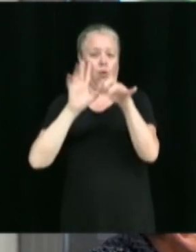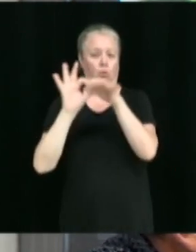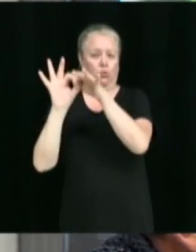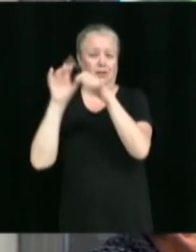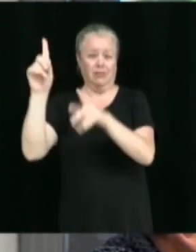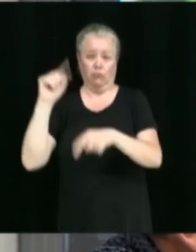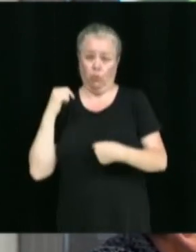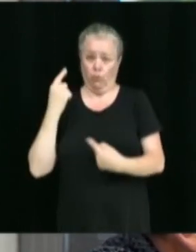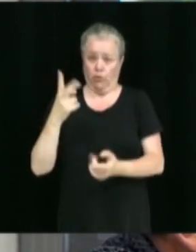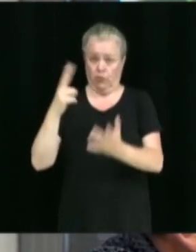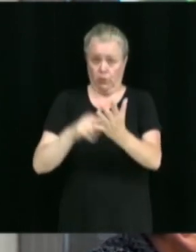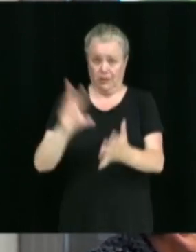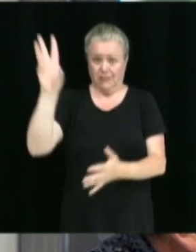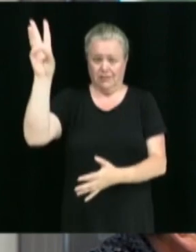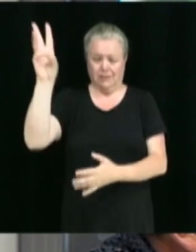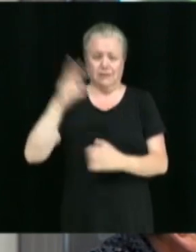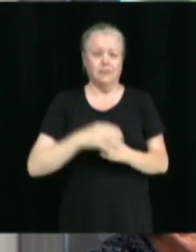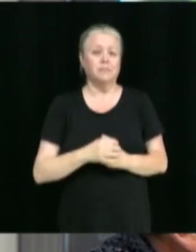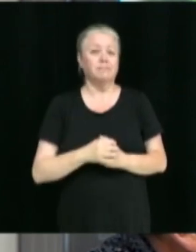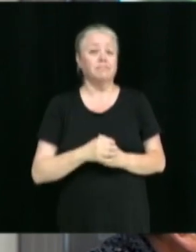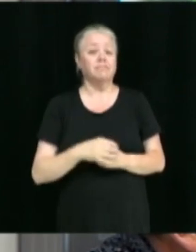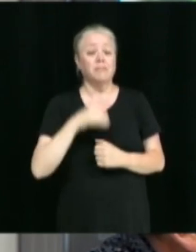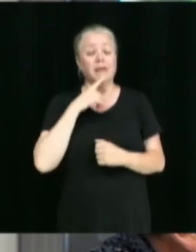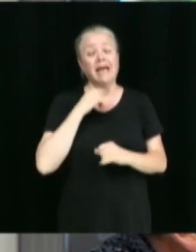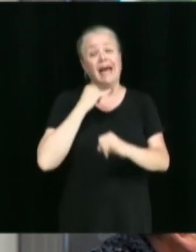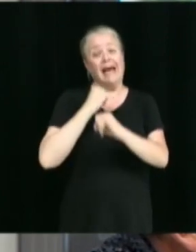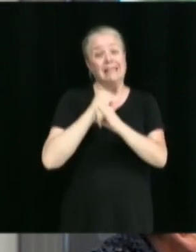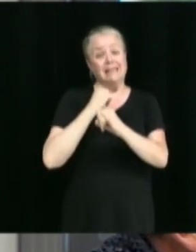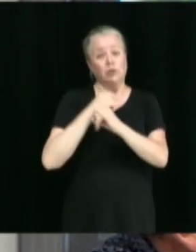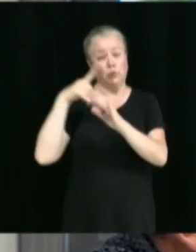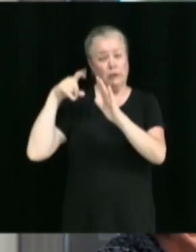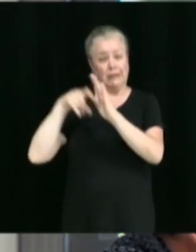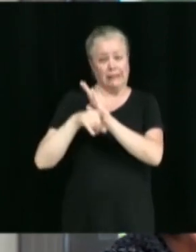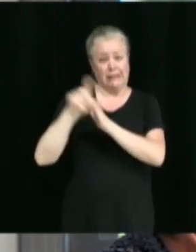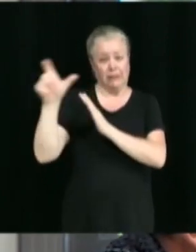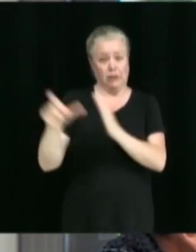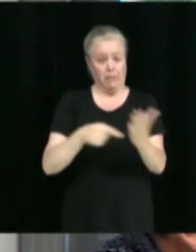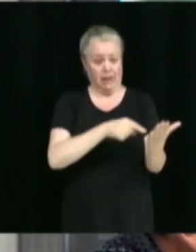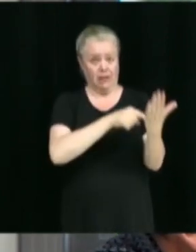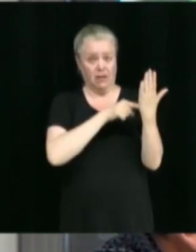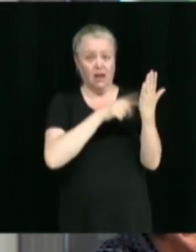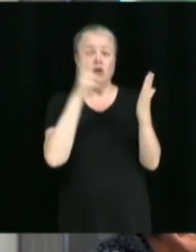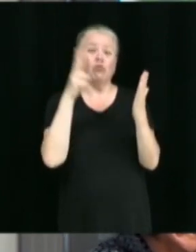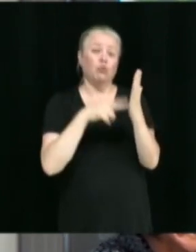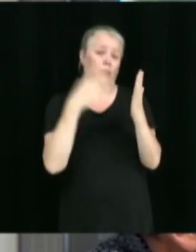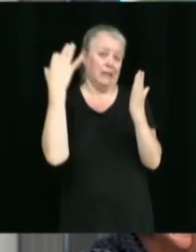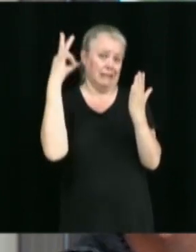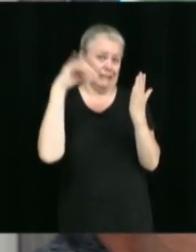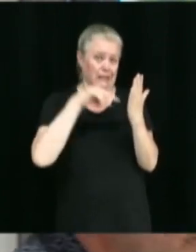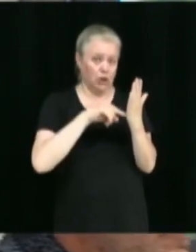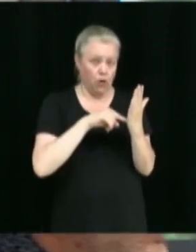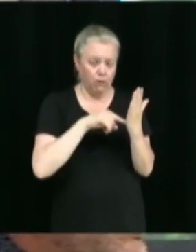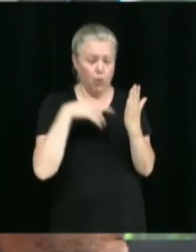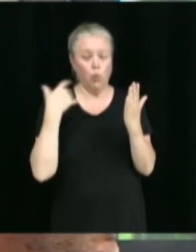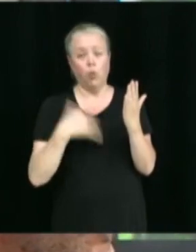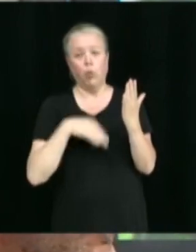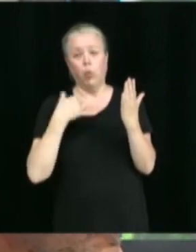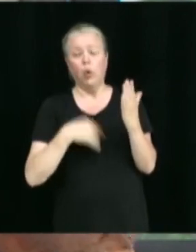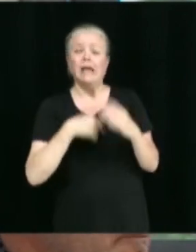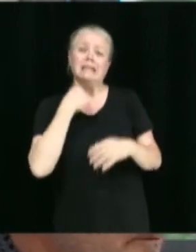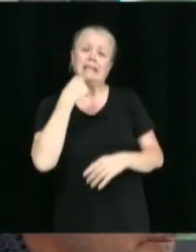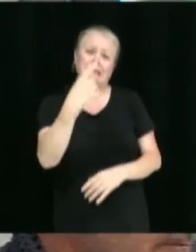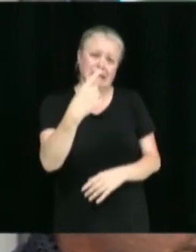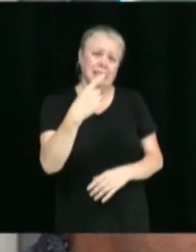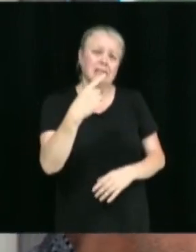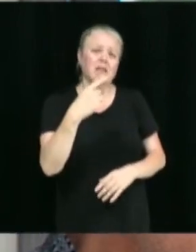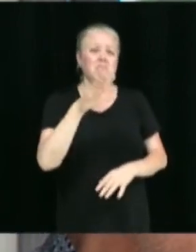entendu qu'un rapport de l'Institut de la statistique du Québec révélait en 2019 que la maltraitance toucherait de 4